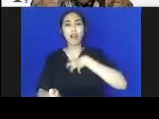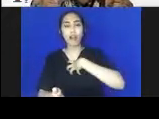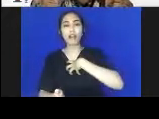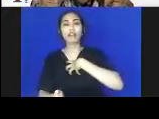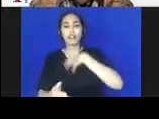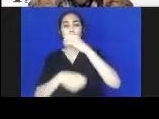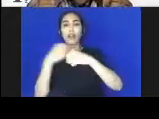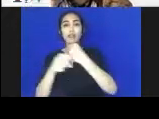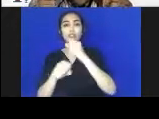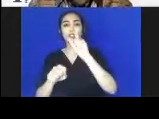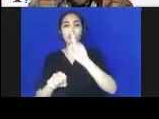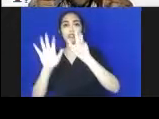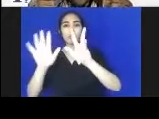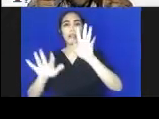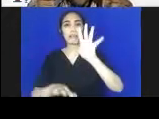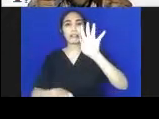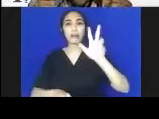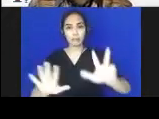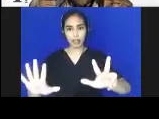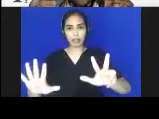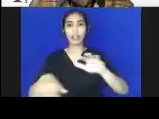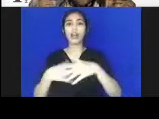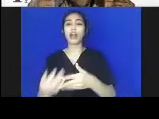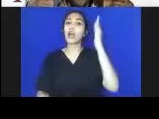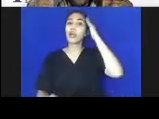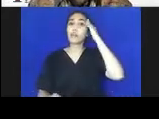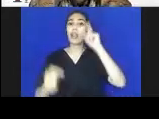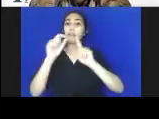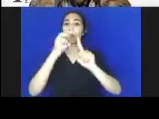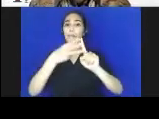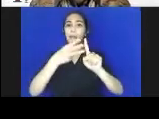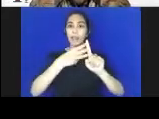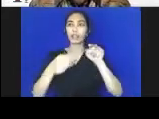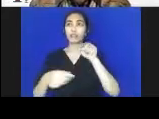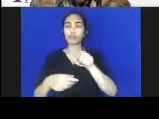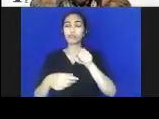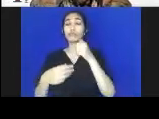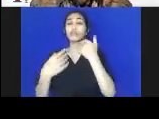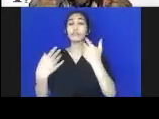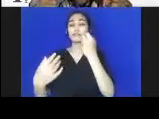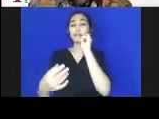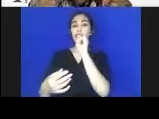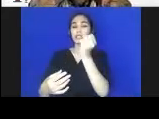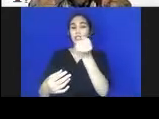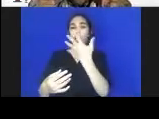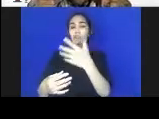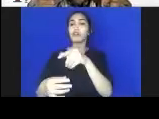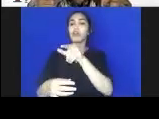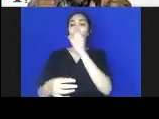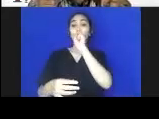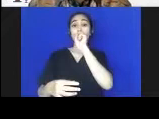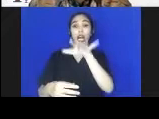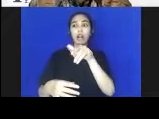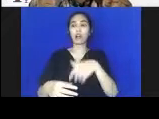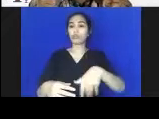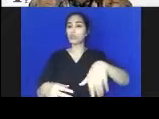Kemudian PBB, Kepala Negara PBB, akhirnya berketetapan bahwa anak ini demikian penting, semua kepala